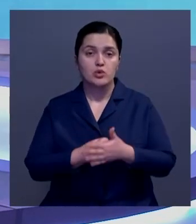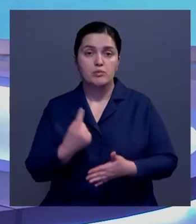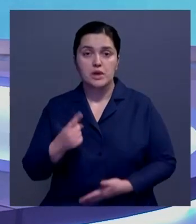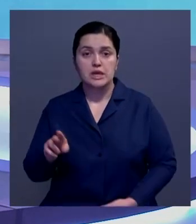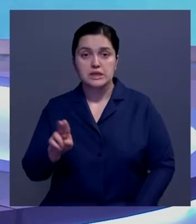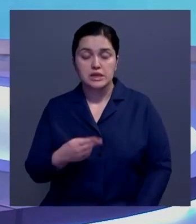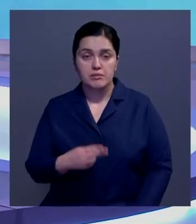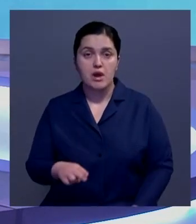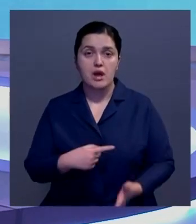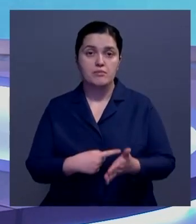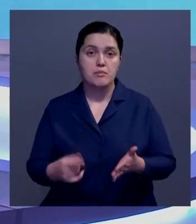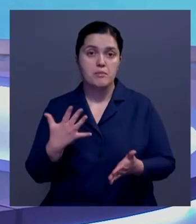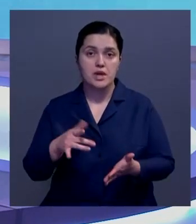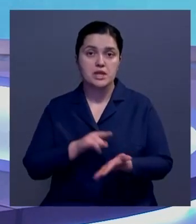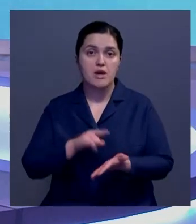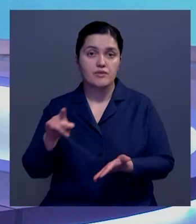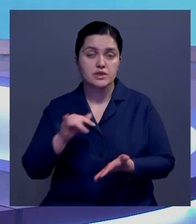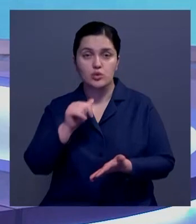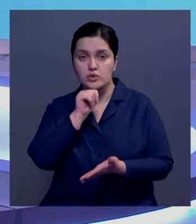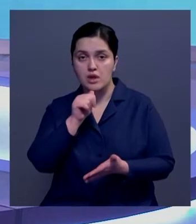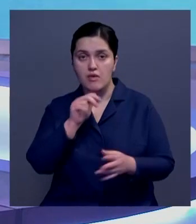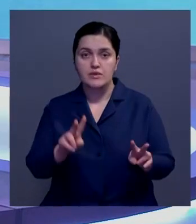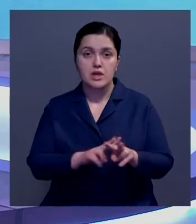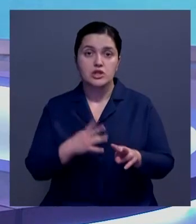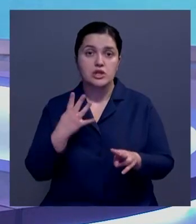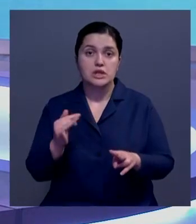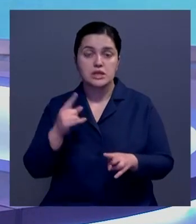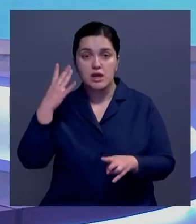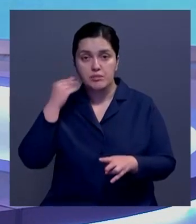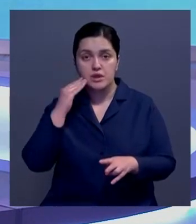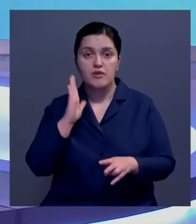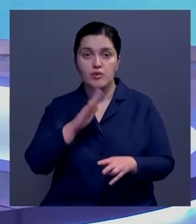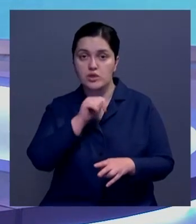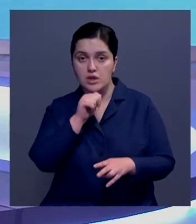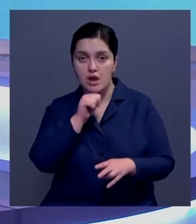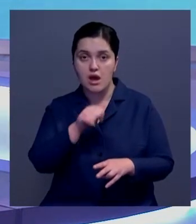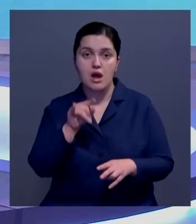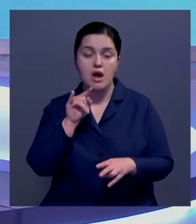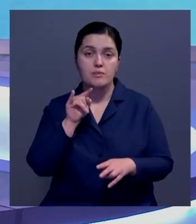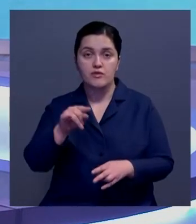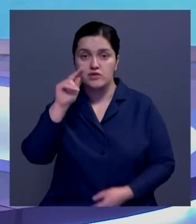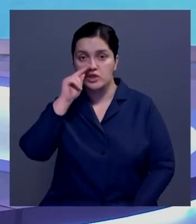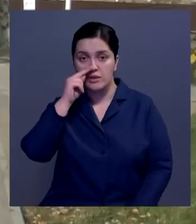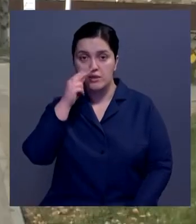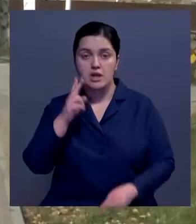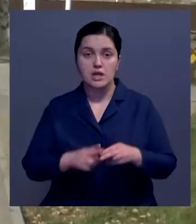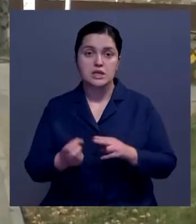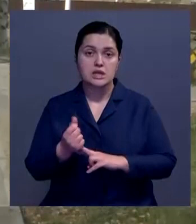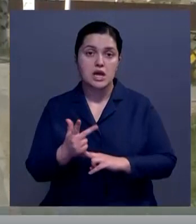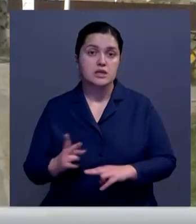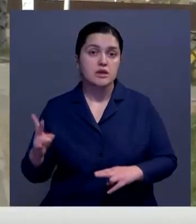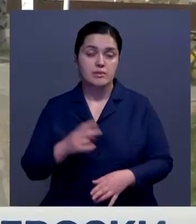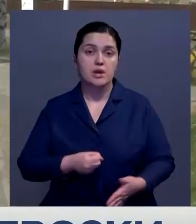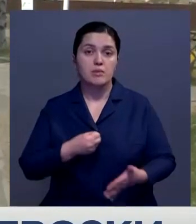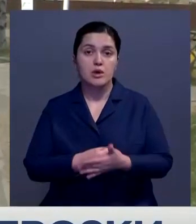декабря отменены 5 авиарейсов из Костаная в столицу и 4 из Алматы в Костанай. Полеты в Шымкен прекратятся с